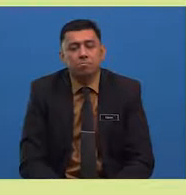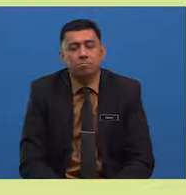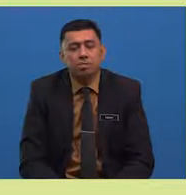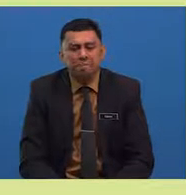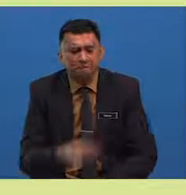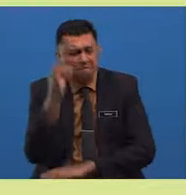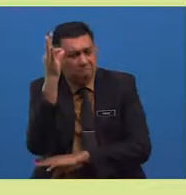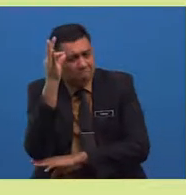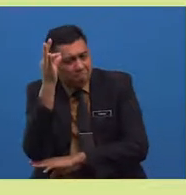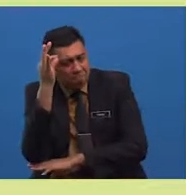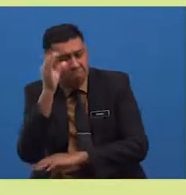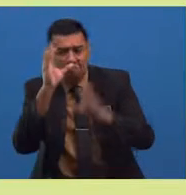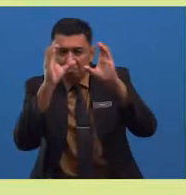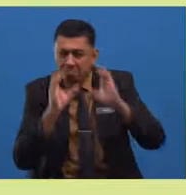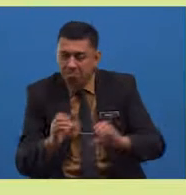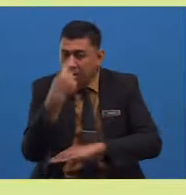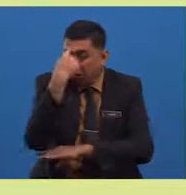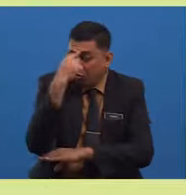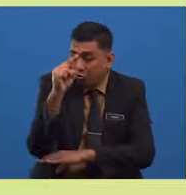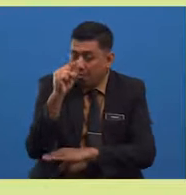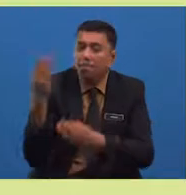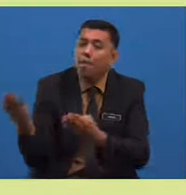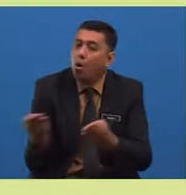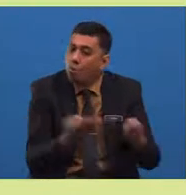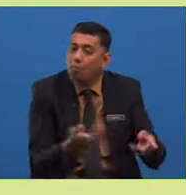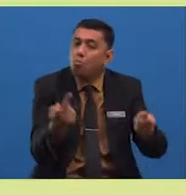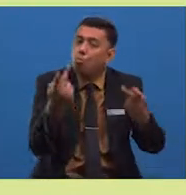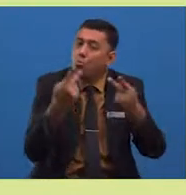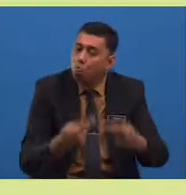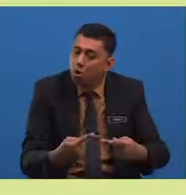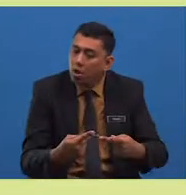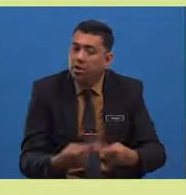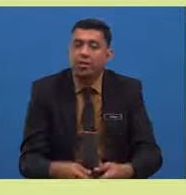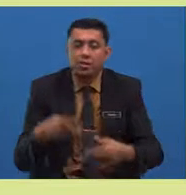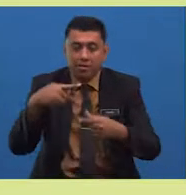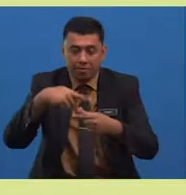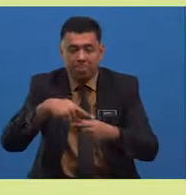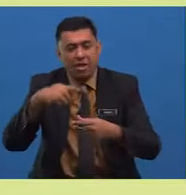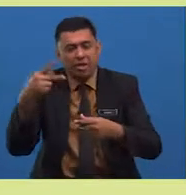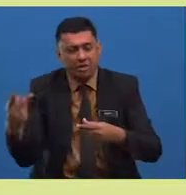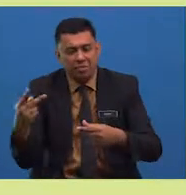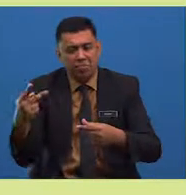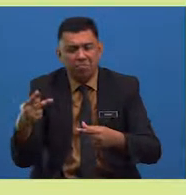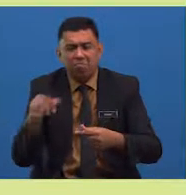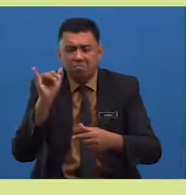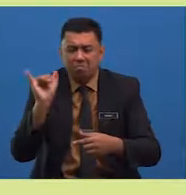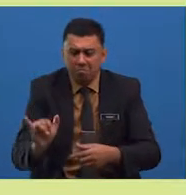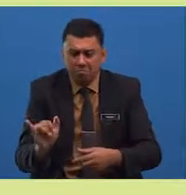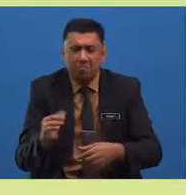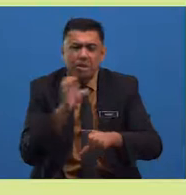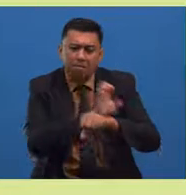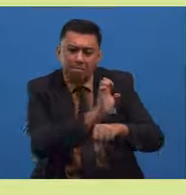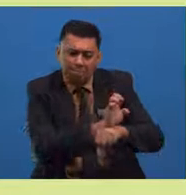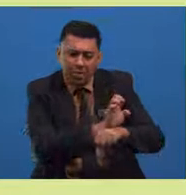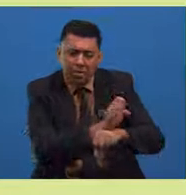memikirkan cara untuk membawa pulang padi yang disangkanya emas ke bumi